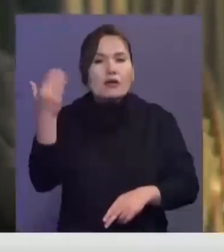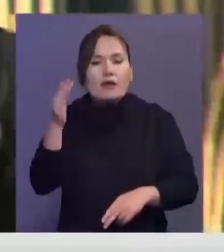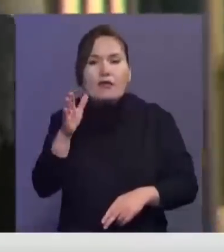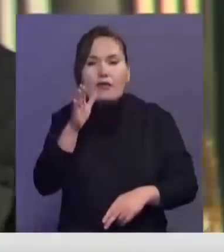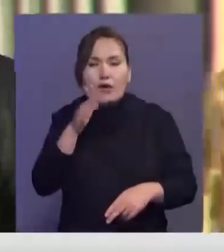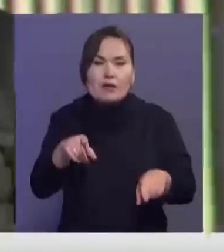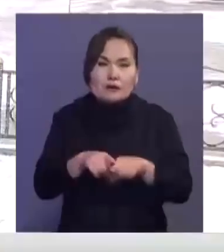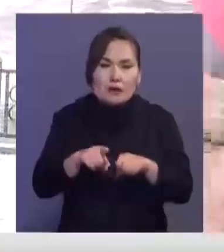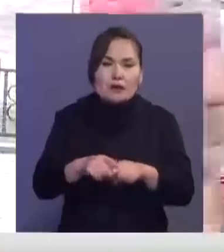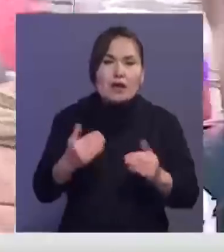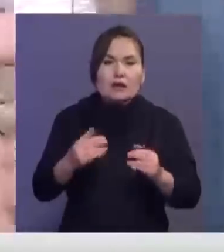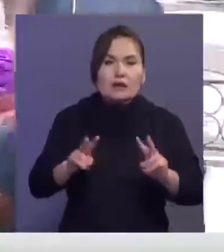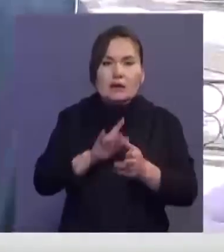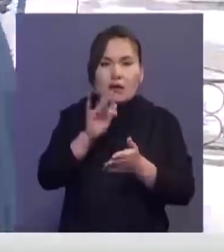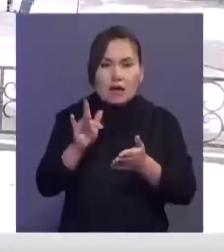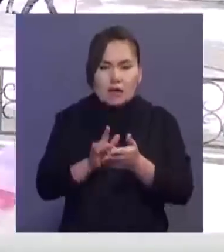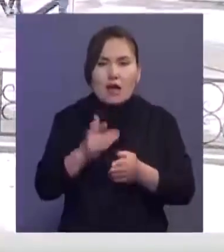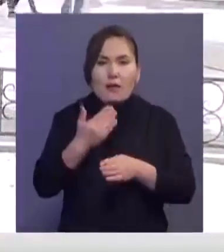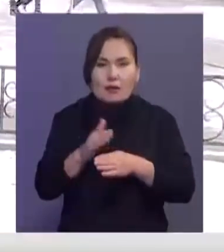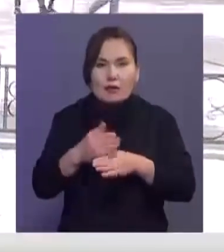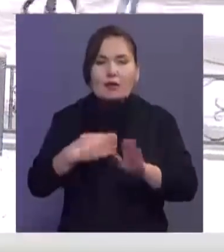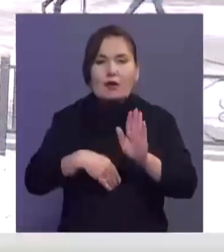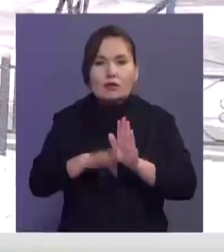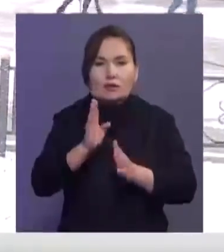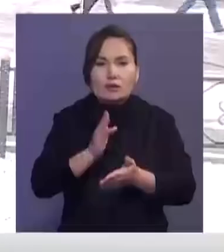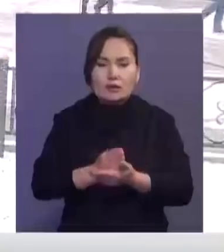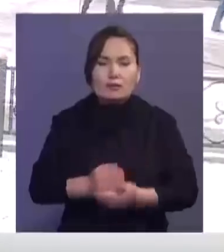жағдай еді өр жақсырған. Жағдай ең үші жақсырған.